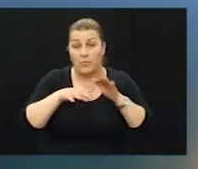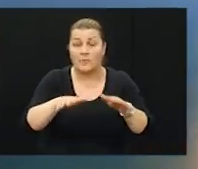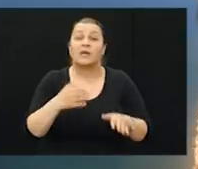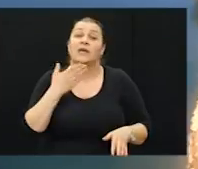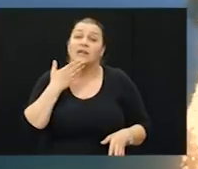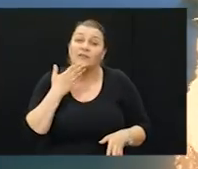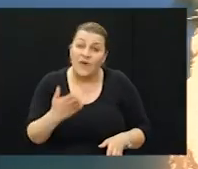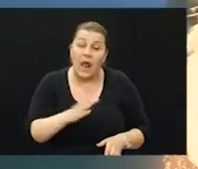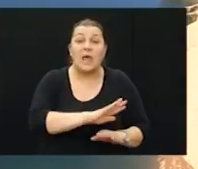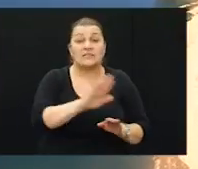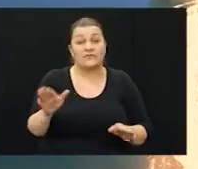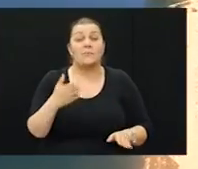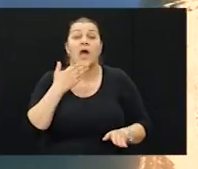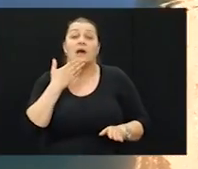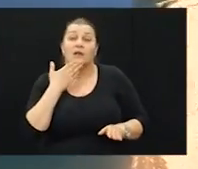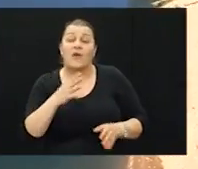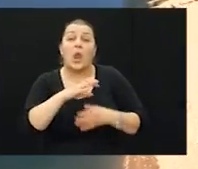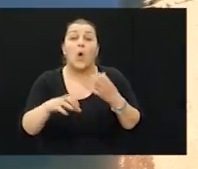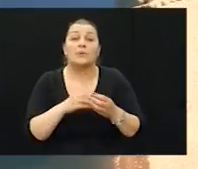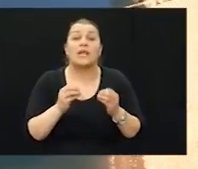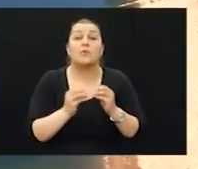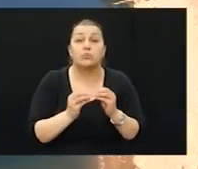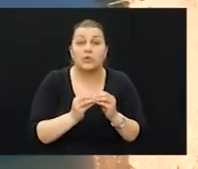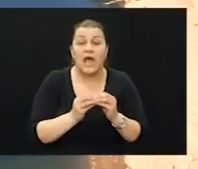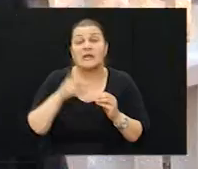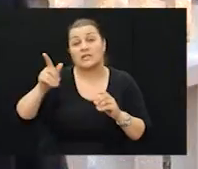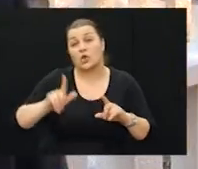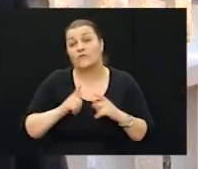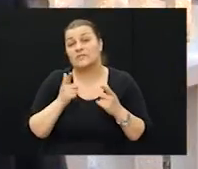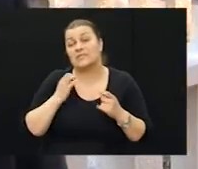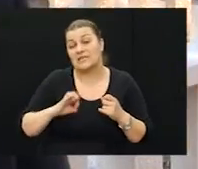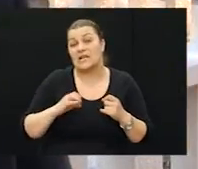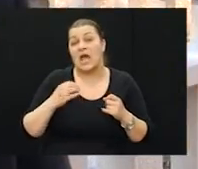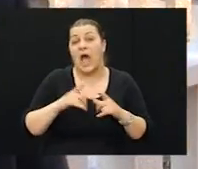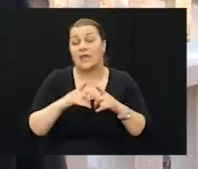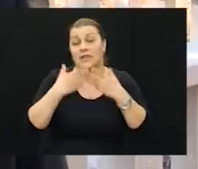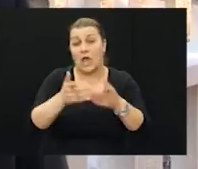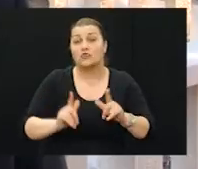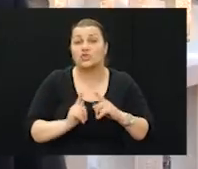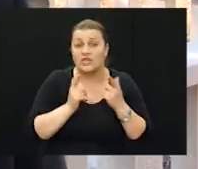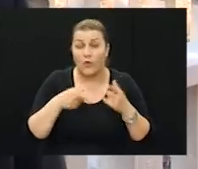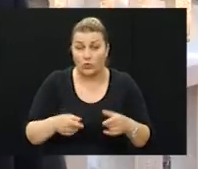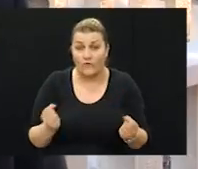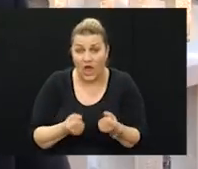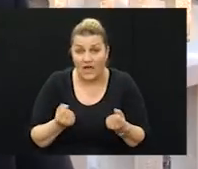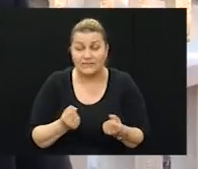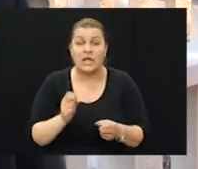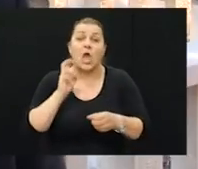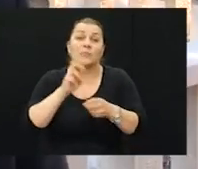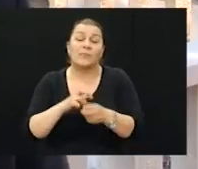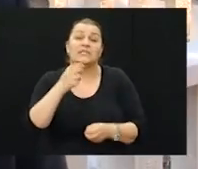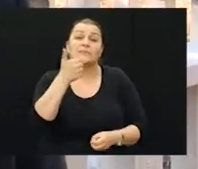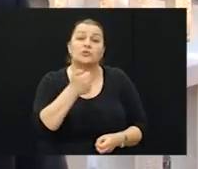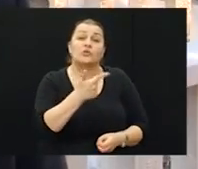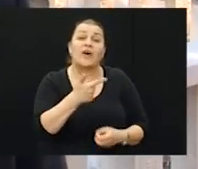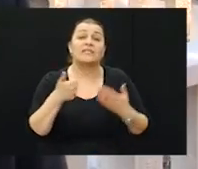obitelji Buljan, čiji sin Ante položio život u toj akciji i hvala svim pripadnicima 126.